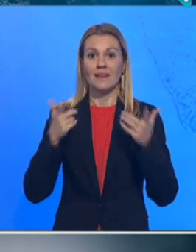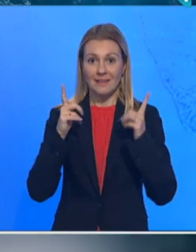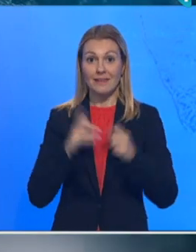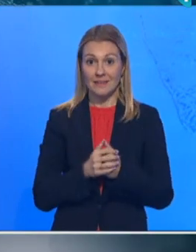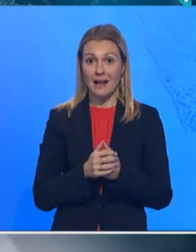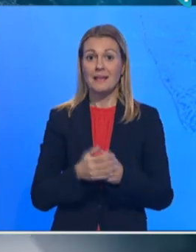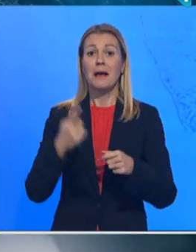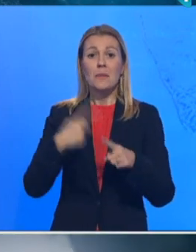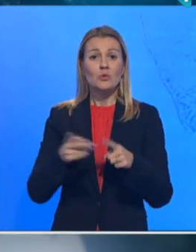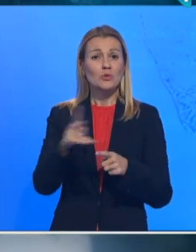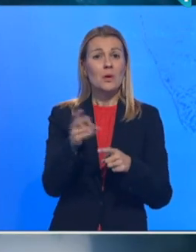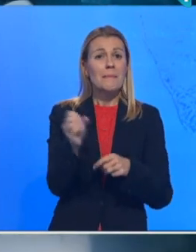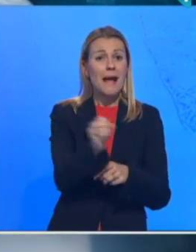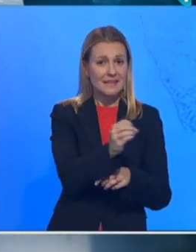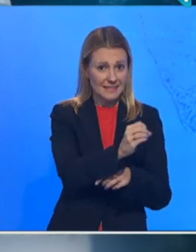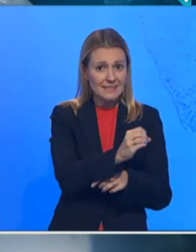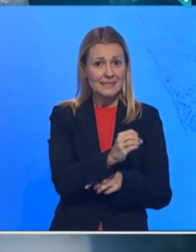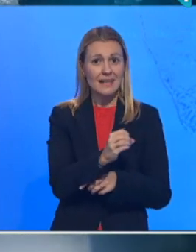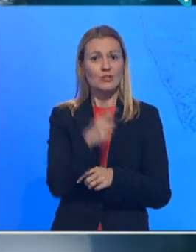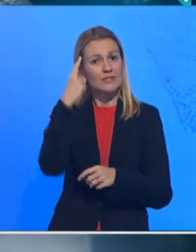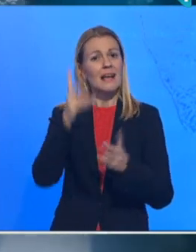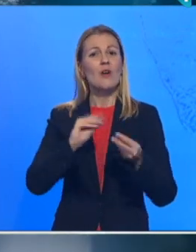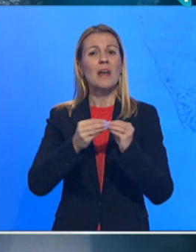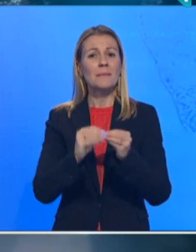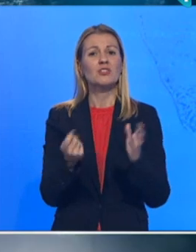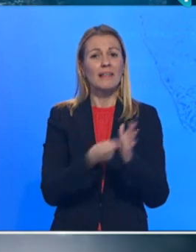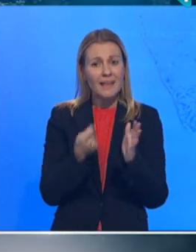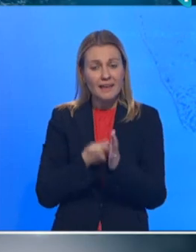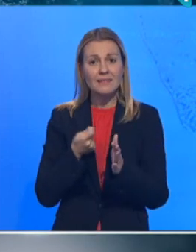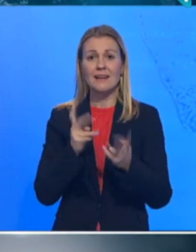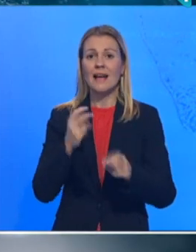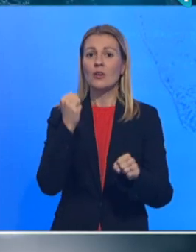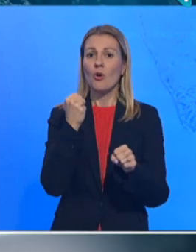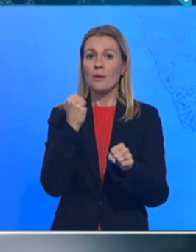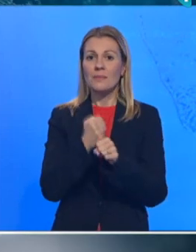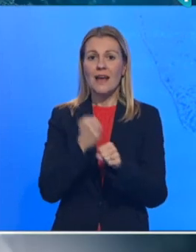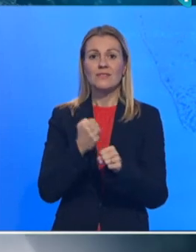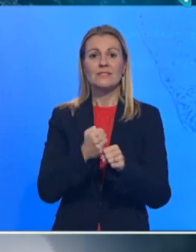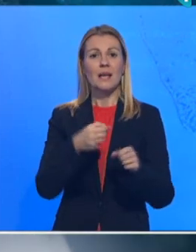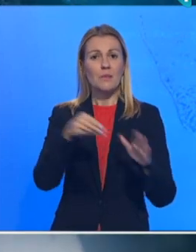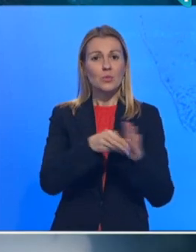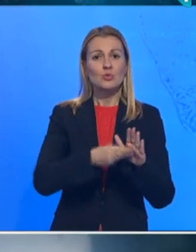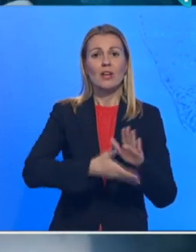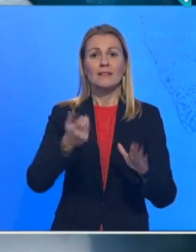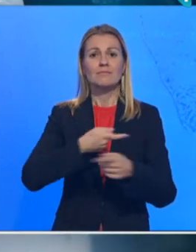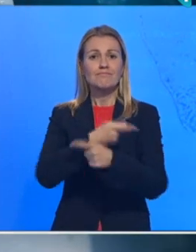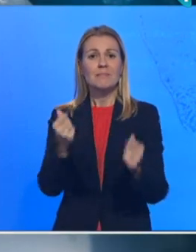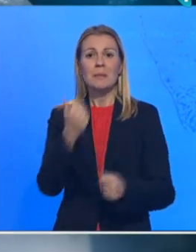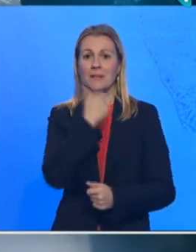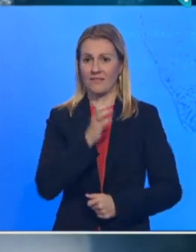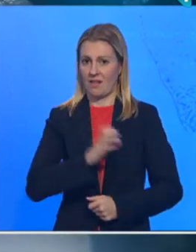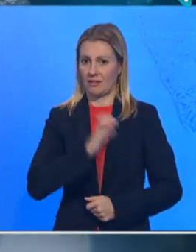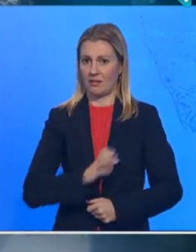a kamoli u manjim stradinama gde se zna kako se i tenderi nameštaju, kako se pravi odliv iz budževskih sredstava u primatne džepove.